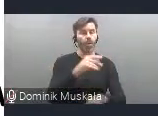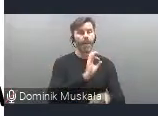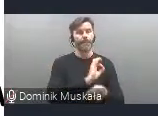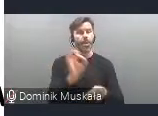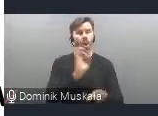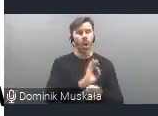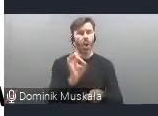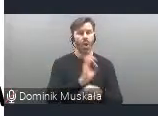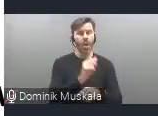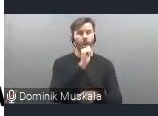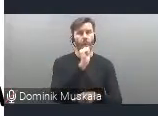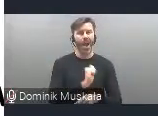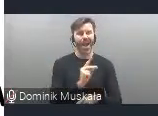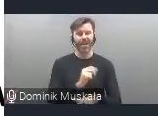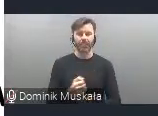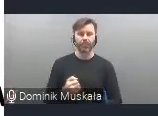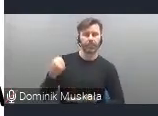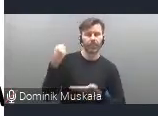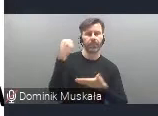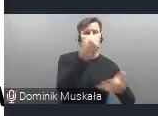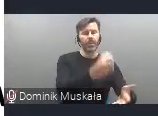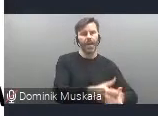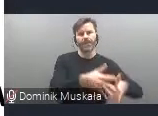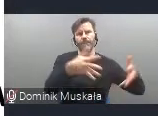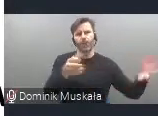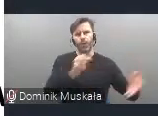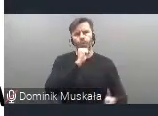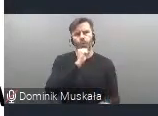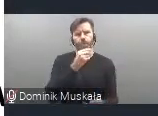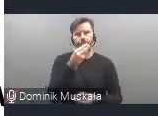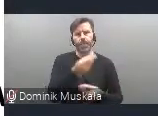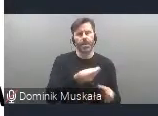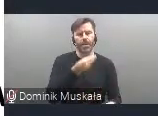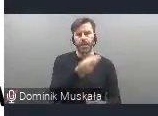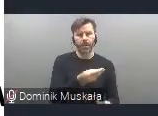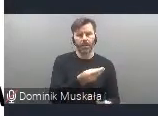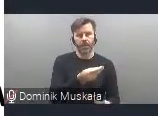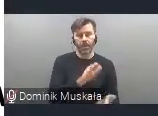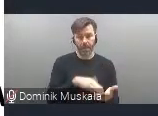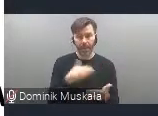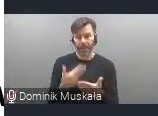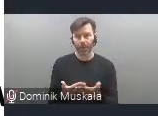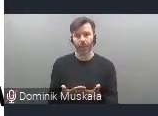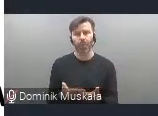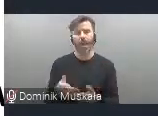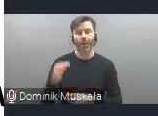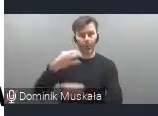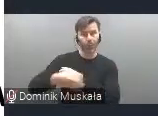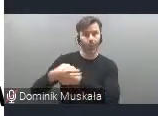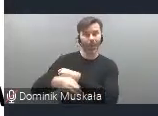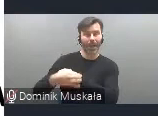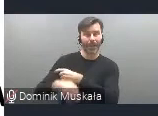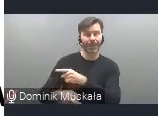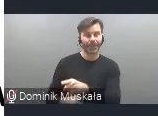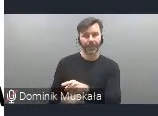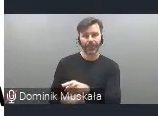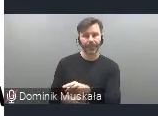finansów i często właśnie ktoś sztucznie robi po to, żeby na przykład, na przykład uczelni, które nie